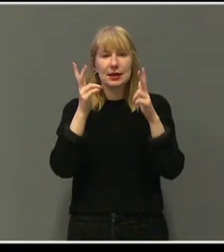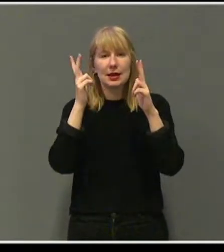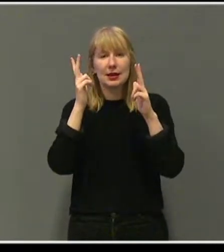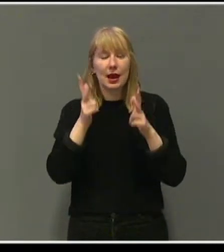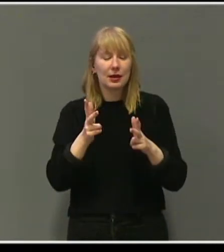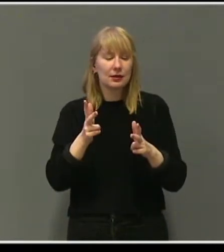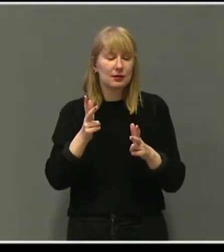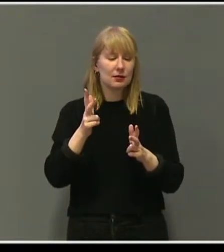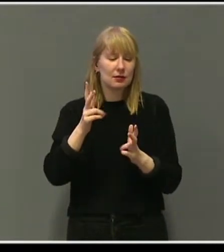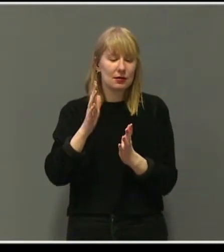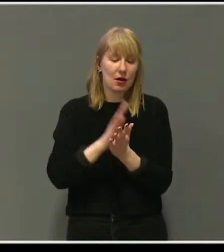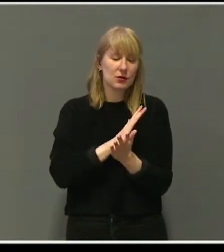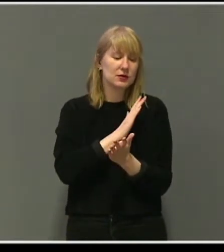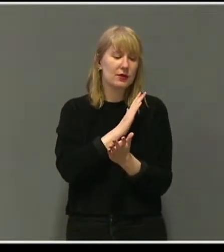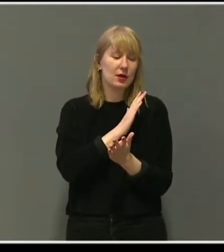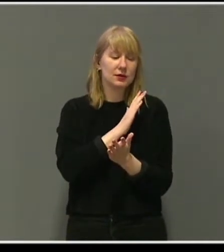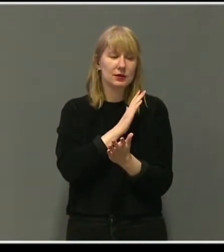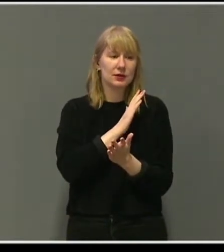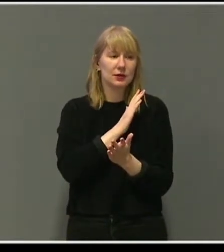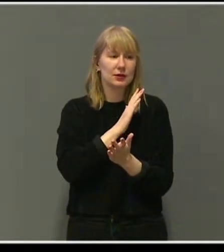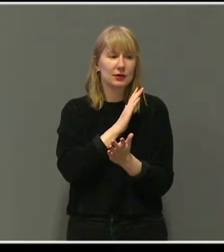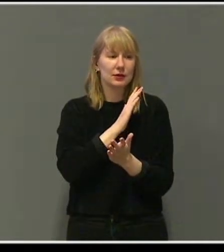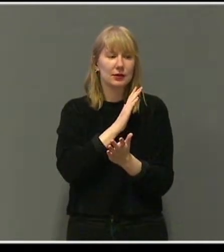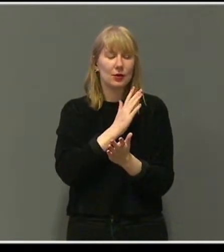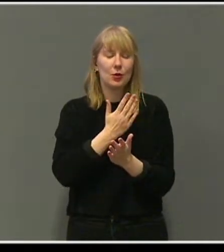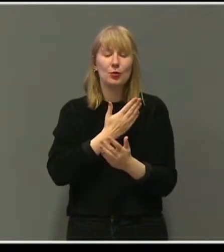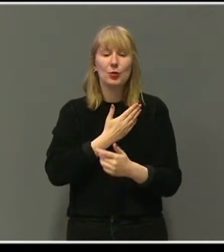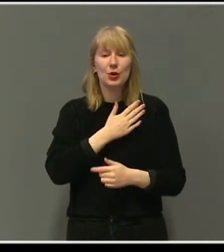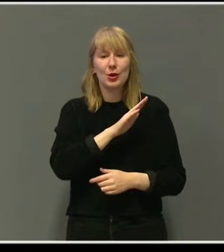asfalt og overalt varnelatter.